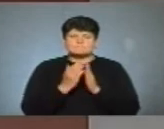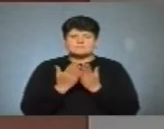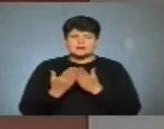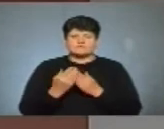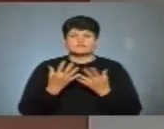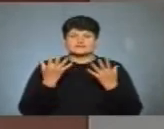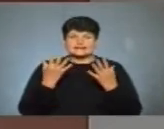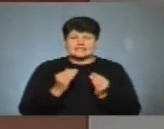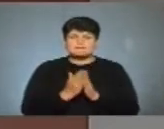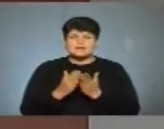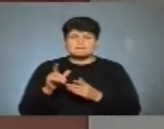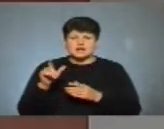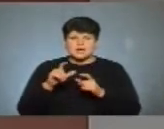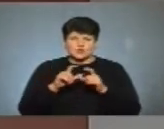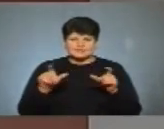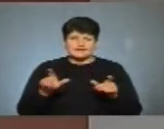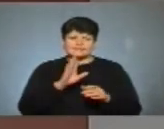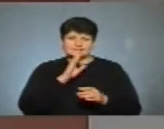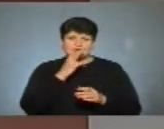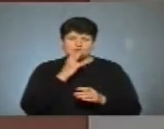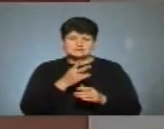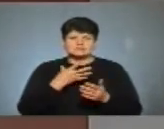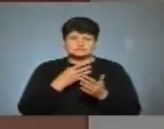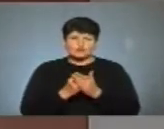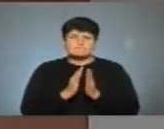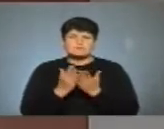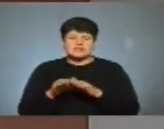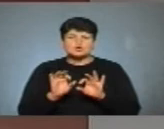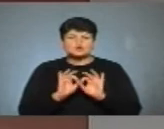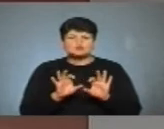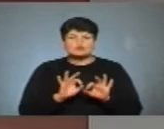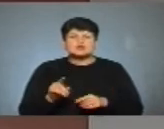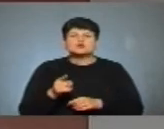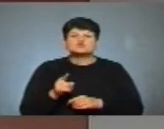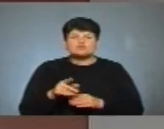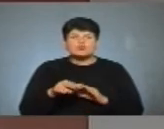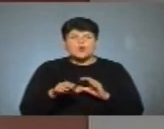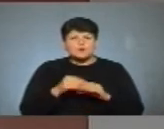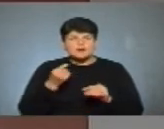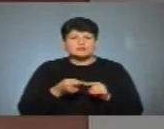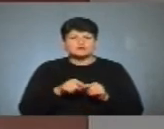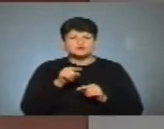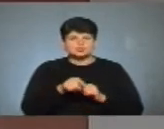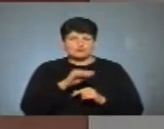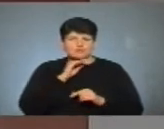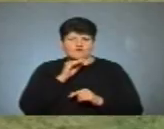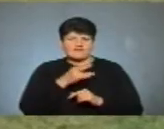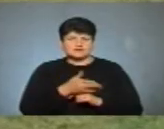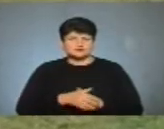день бібліотек дівчина показала свою книгозбірню та розповіла, чому обрала таку професію.